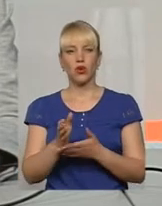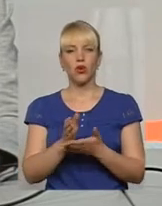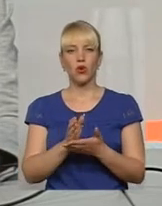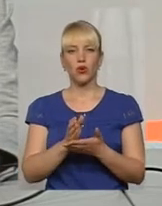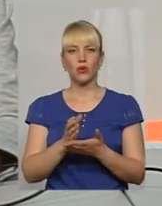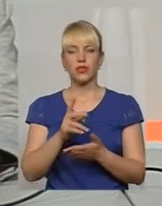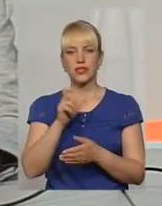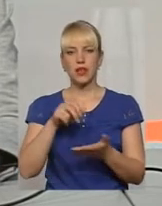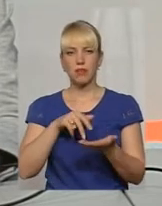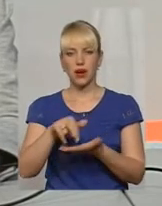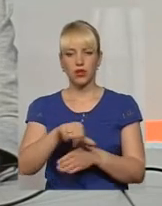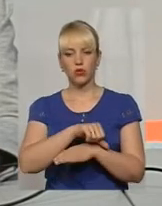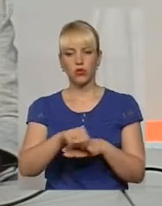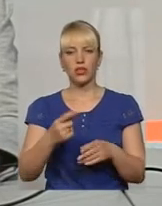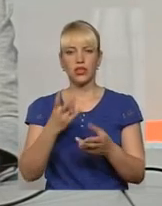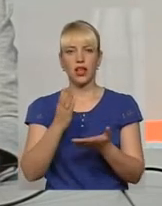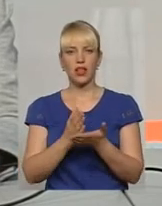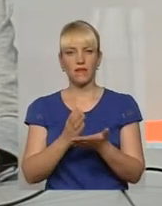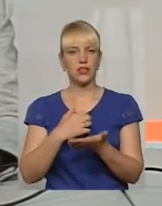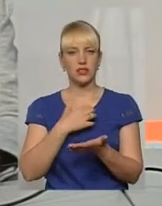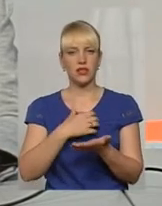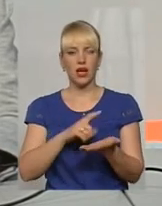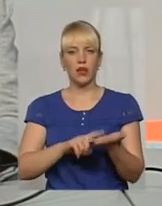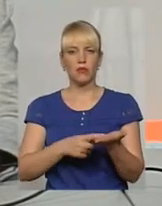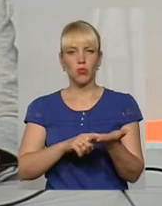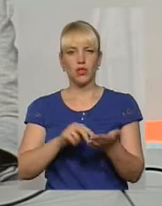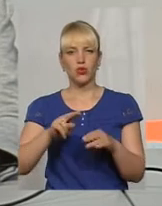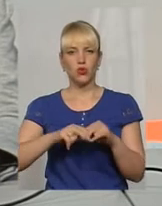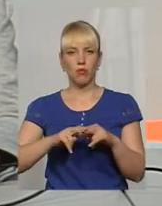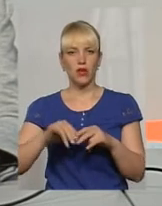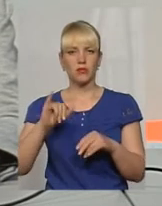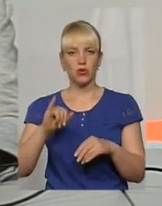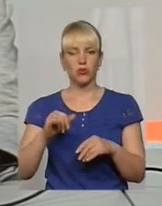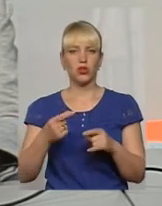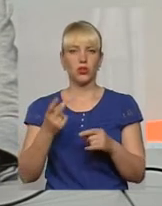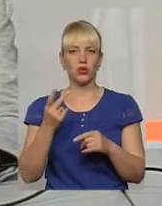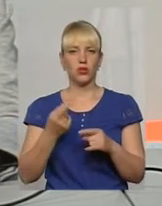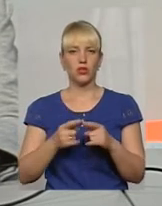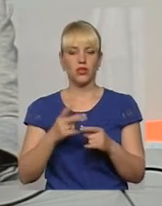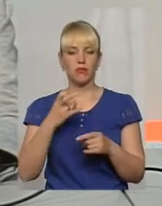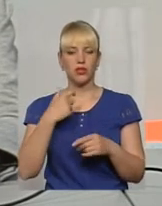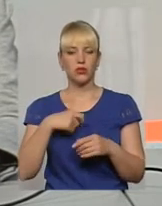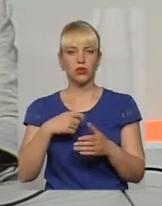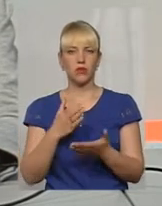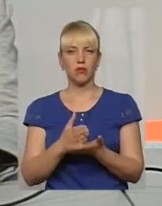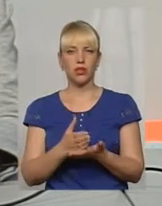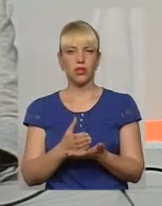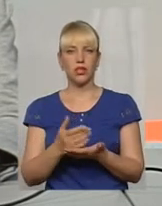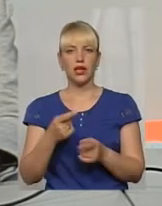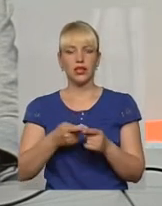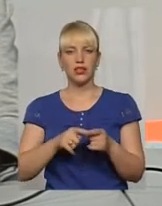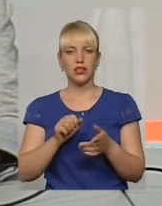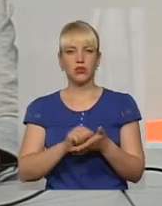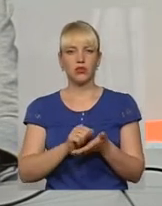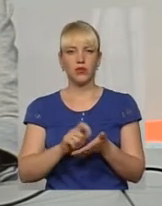найперше, це, звичайно, наявність біометричного паспорта. І, друге, це, звичайно, мати про собі ті документи,